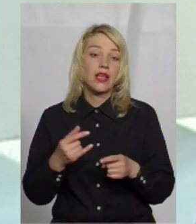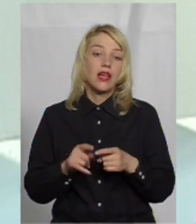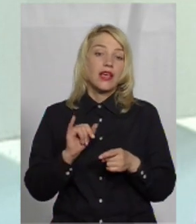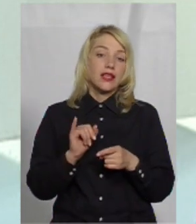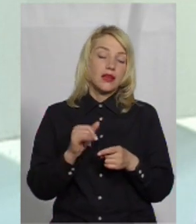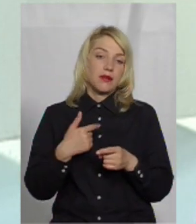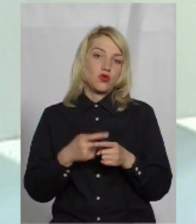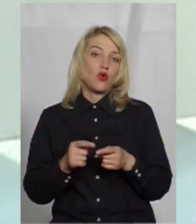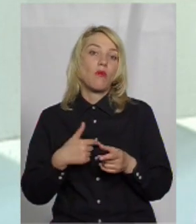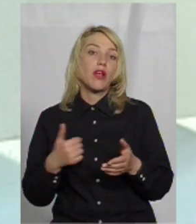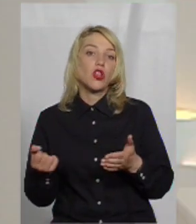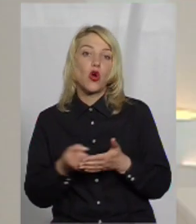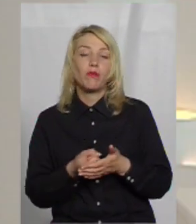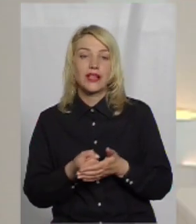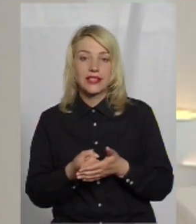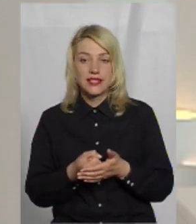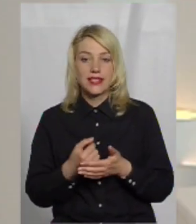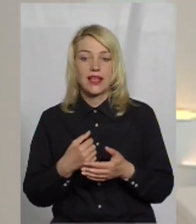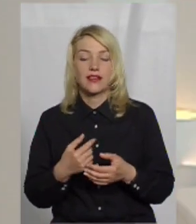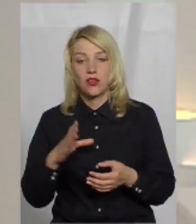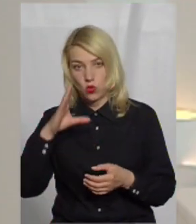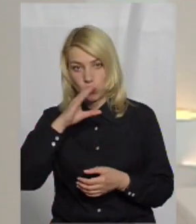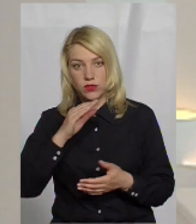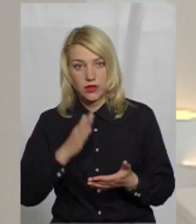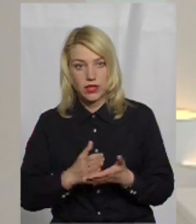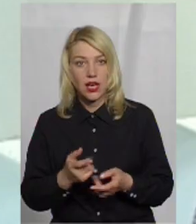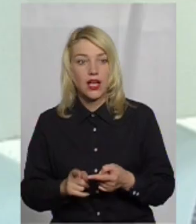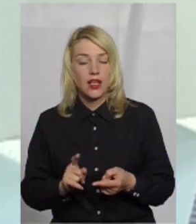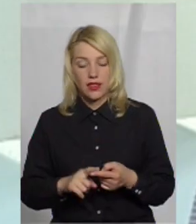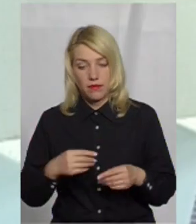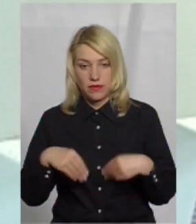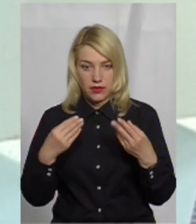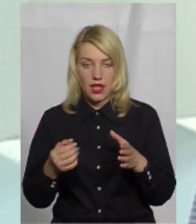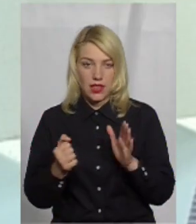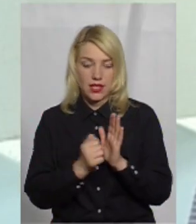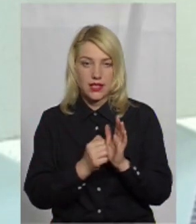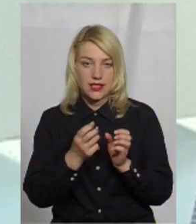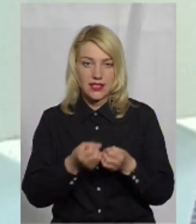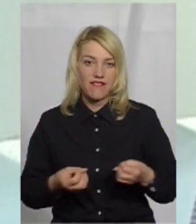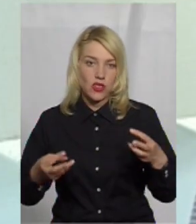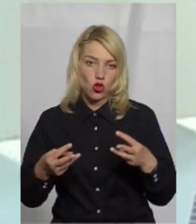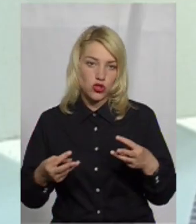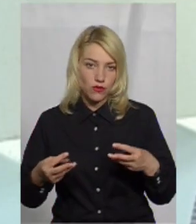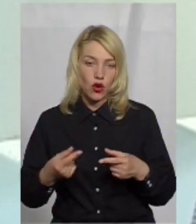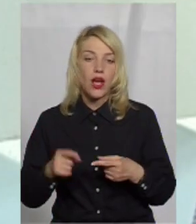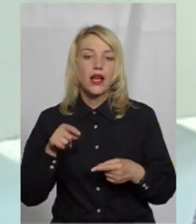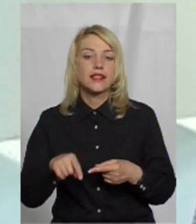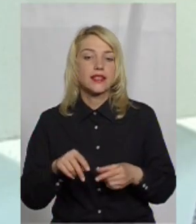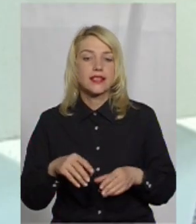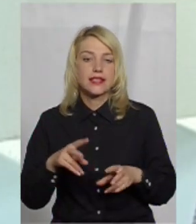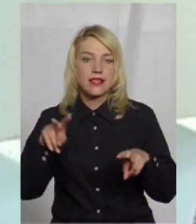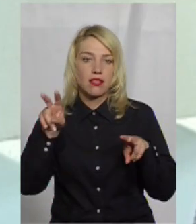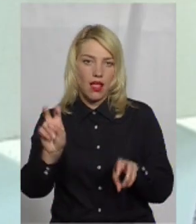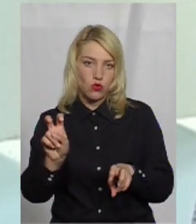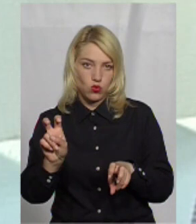досягли успіхів. Що цей статус дає? Нам видали це свідоцтво. Це статус, будемо